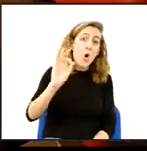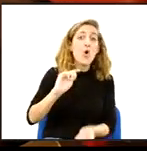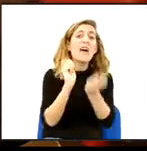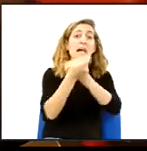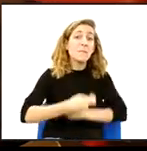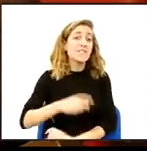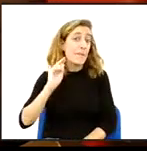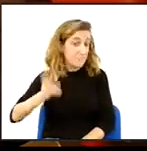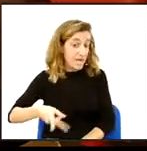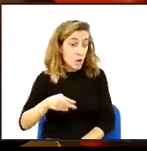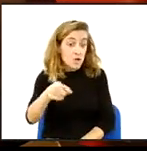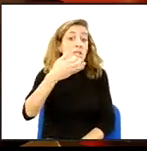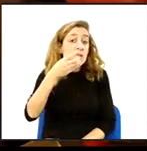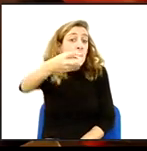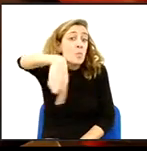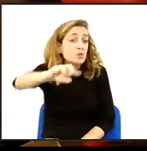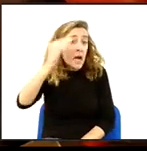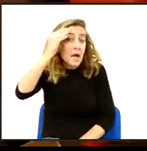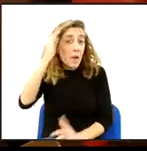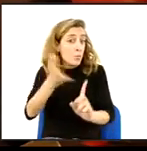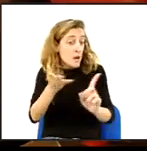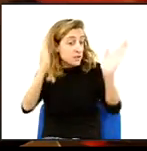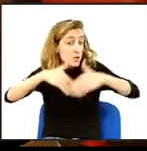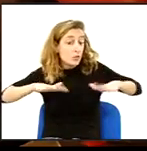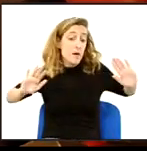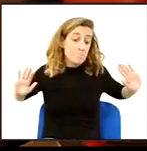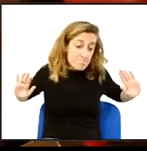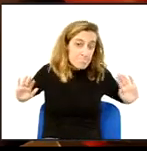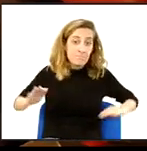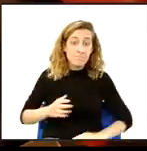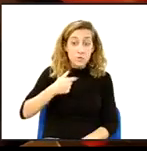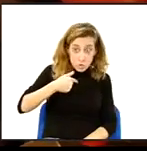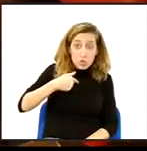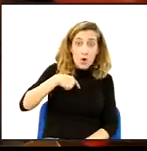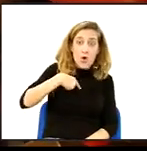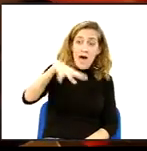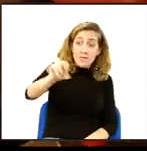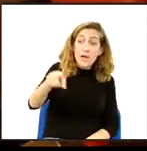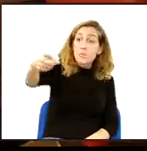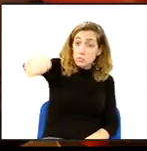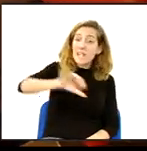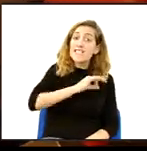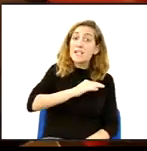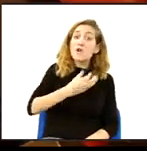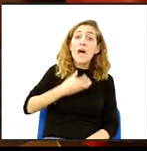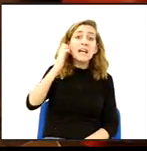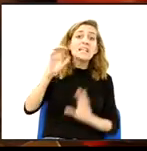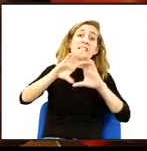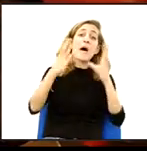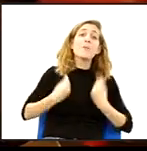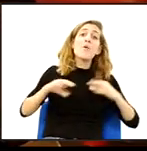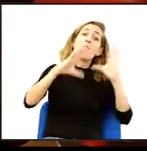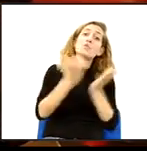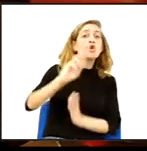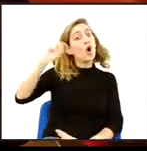Girembic, vostè no les considera violentes, doncs, hauria d'entendre que vostè, senyora alcaldessa, viu en un altre món. Així